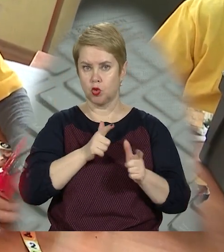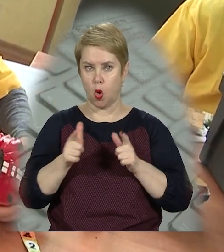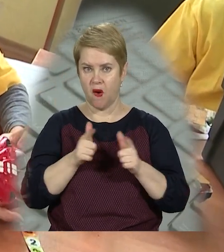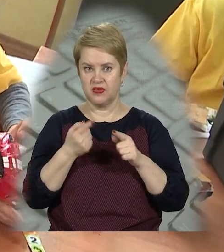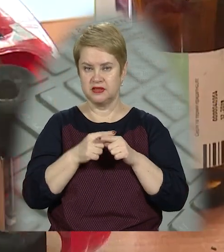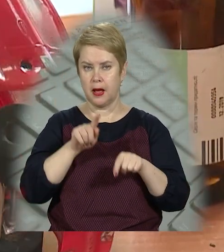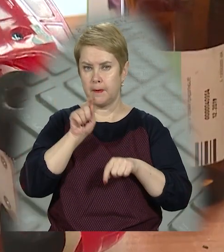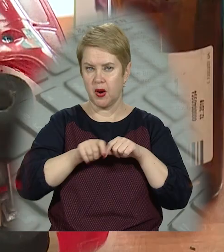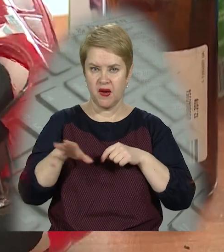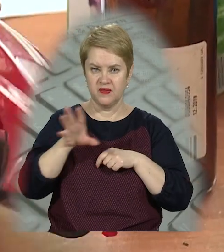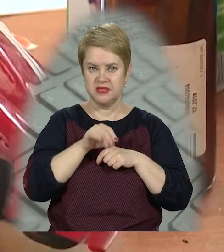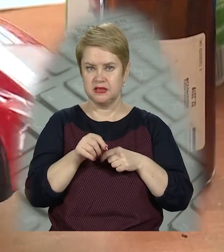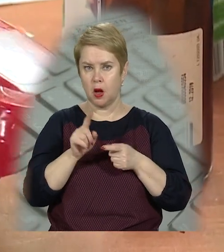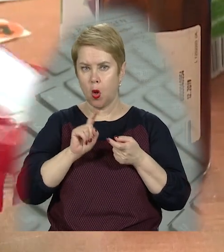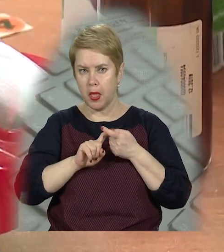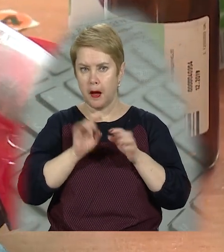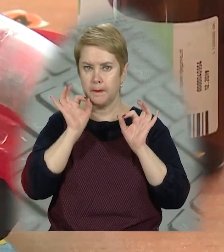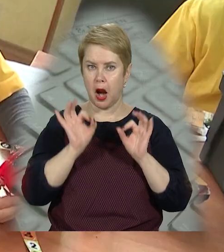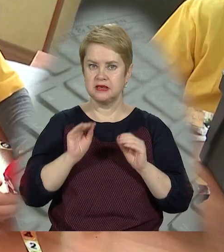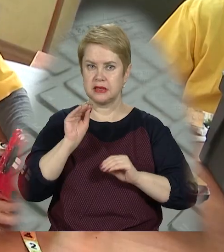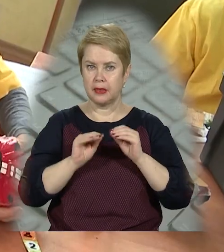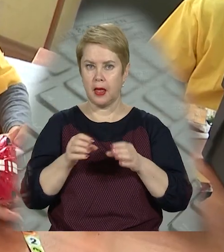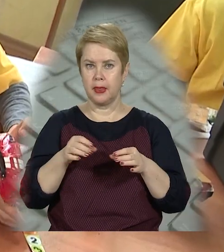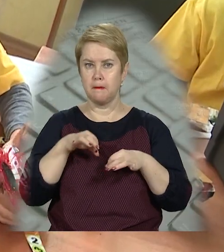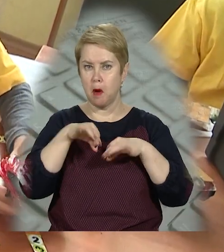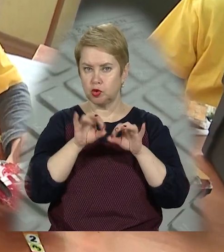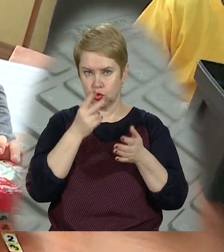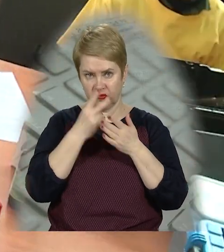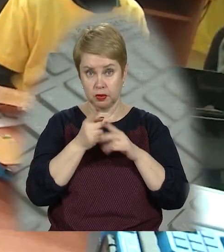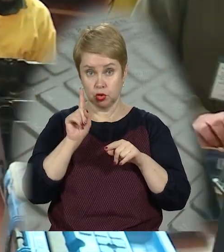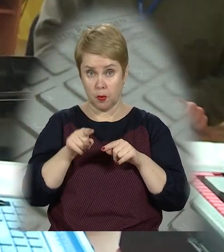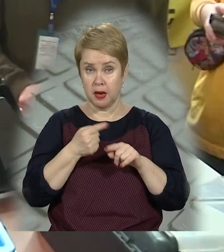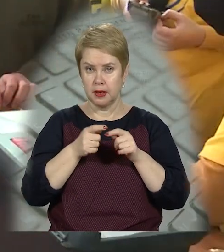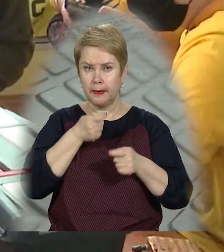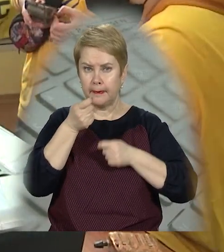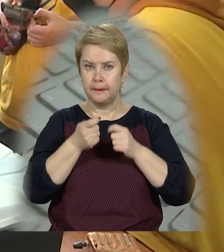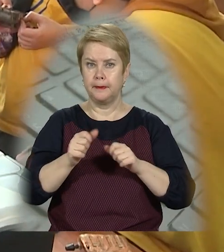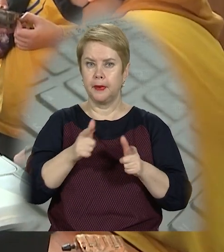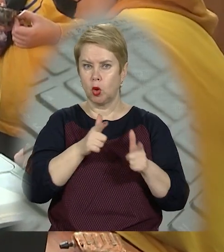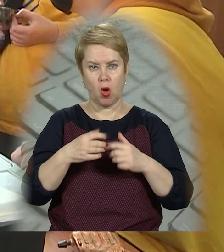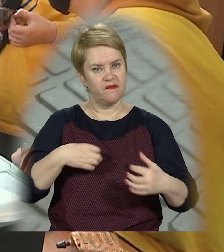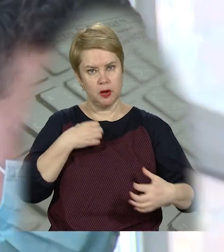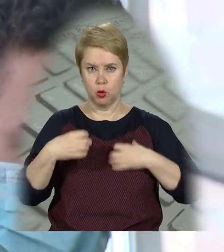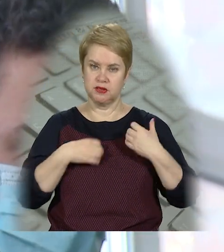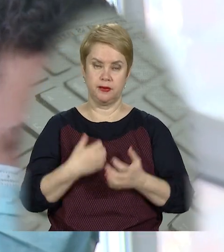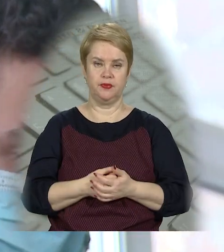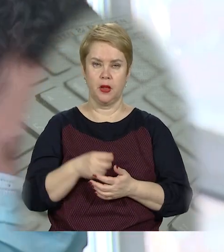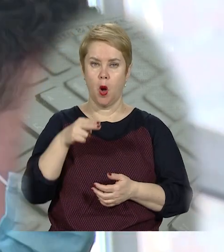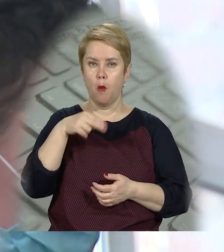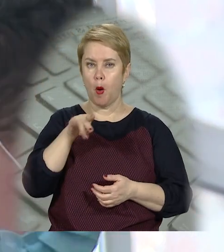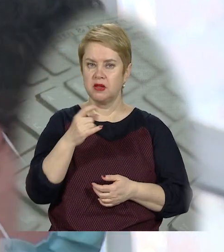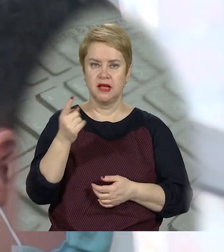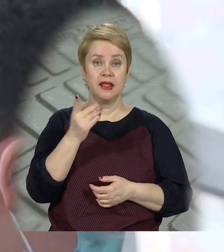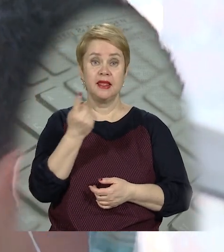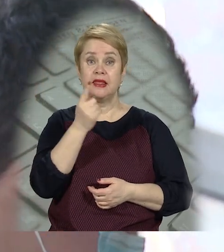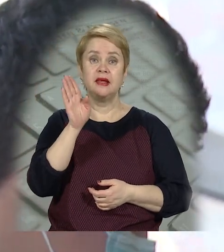заїзду. Перевіряє усі контакти та правильність складання машини. Помітно, що навіть попри ретельну підготовку, хвилюється. Поліна сьогодні